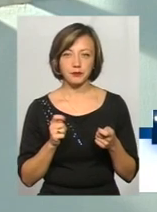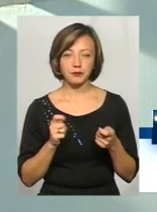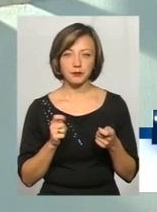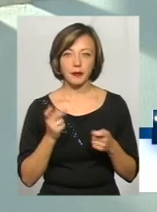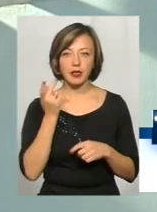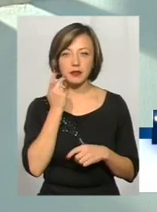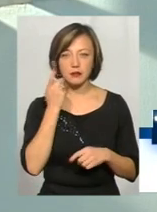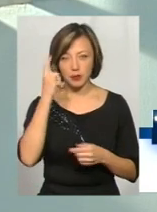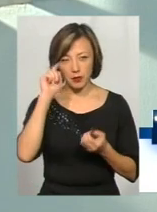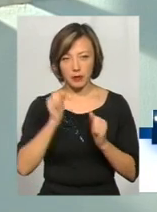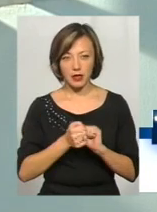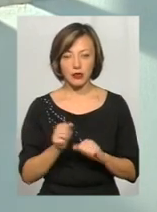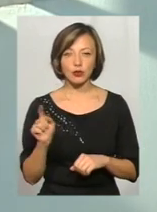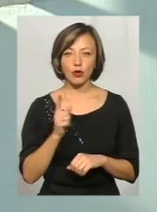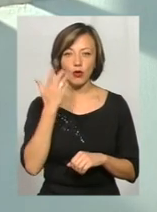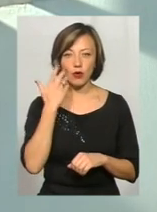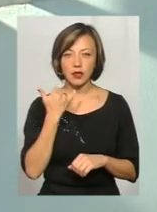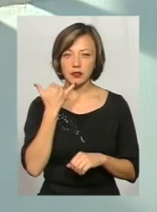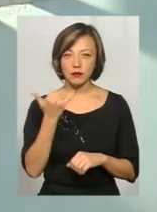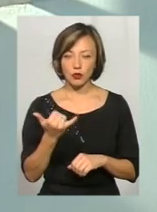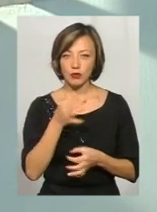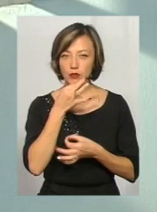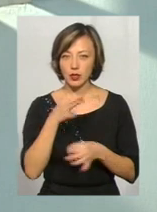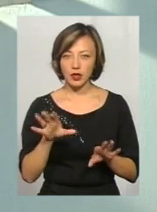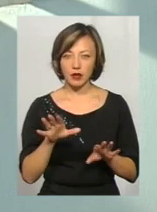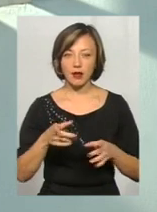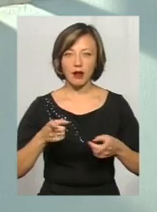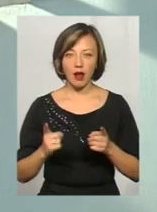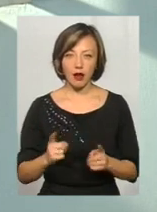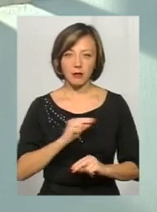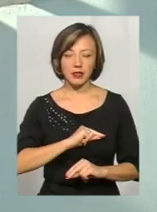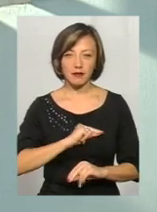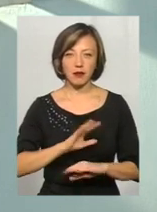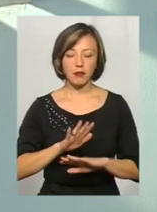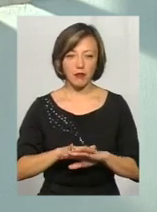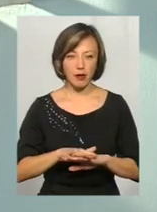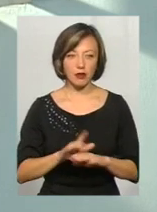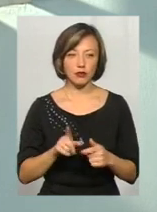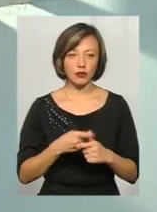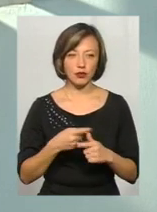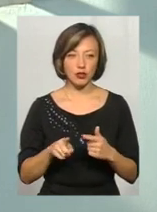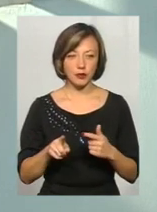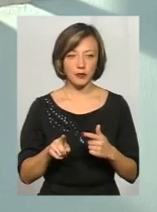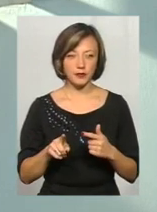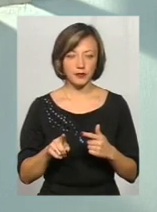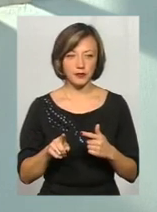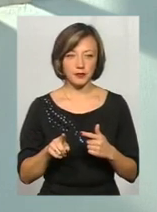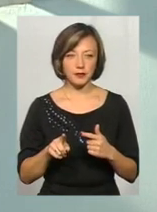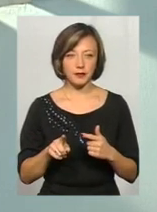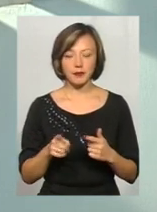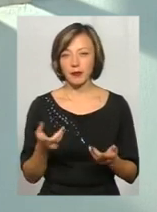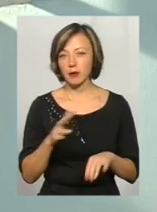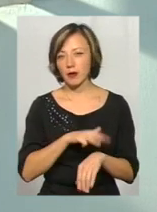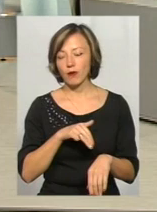Завжди пам'ятати, що коли до вас дзвонить будь-який реальний працівник банку чи не знаю,